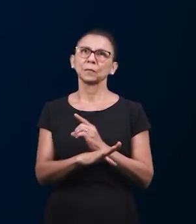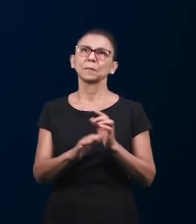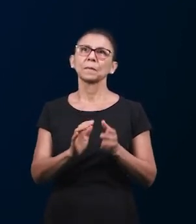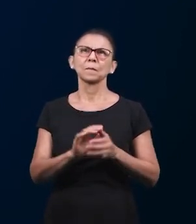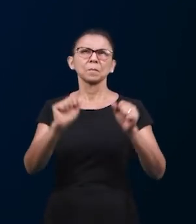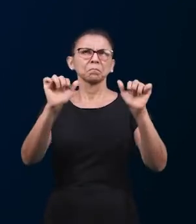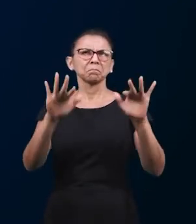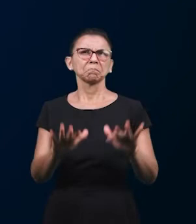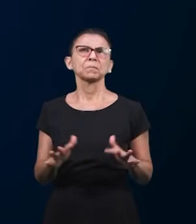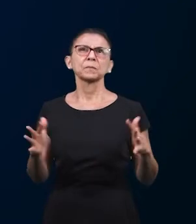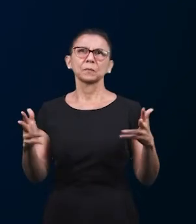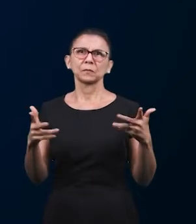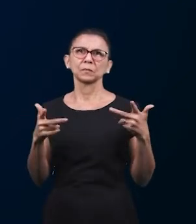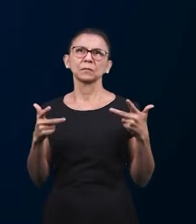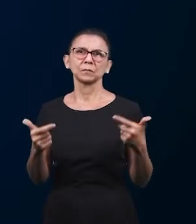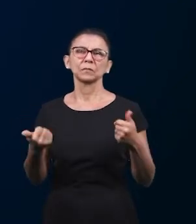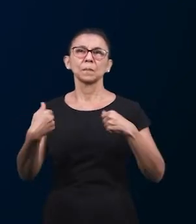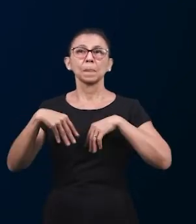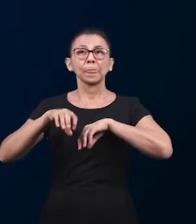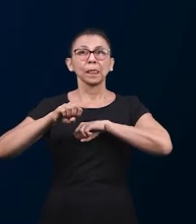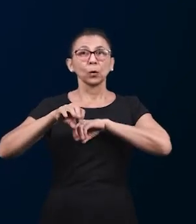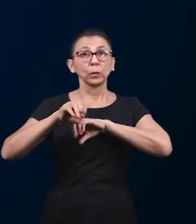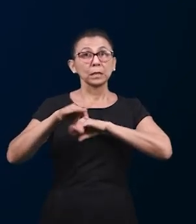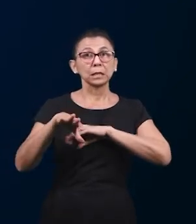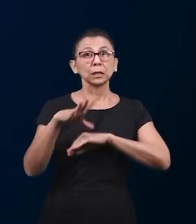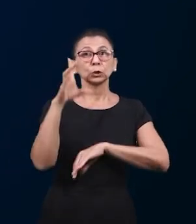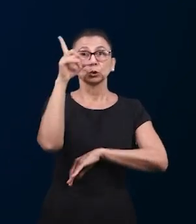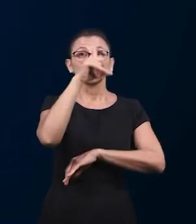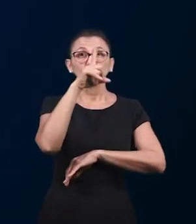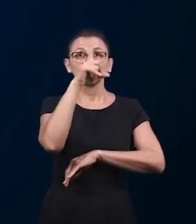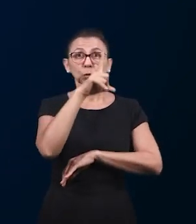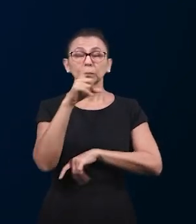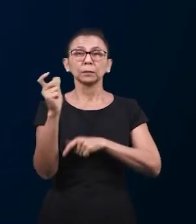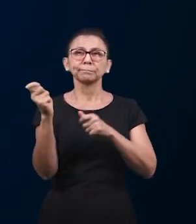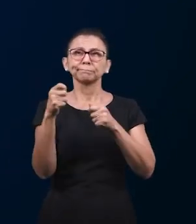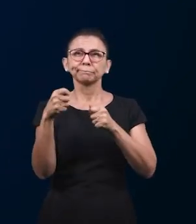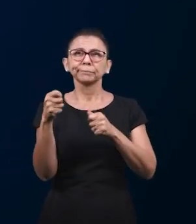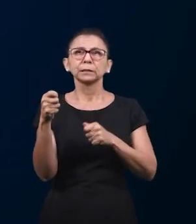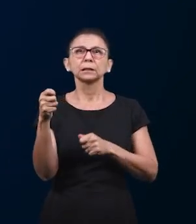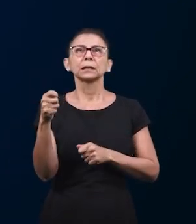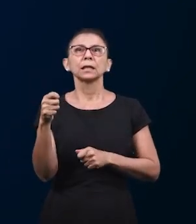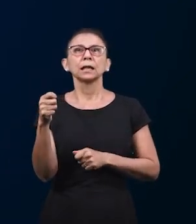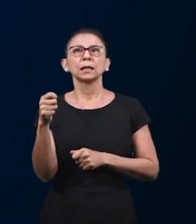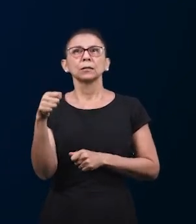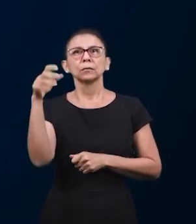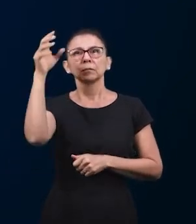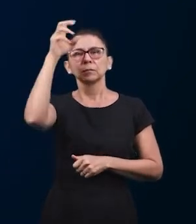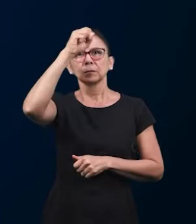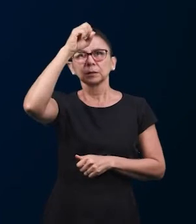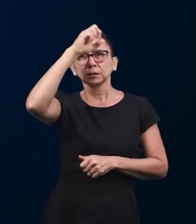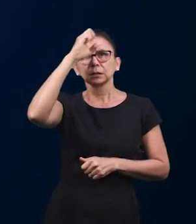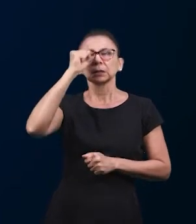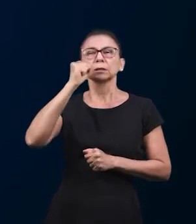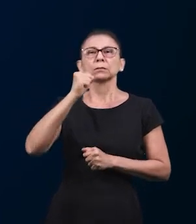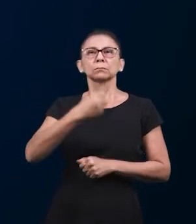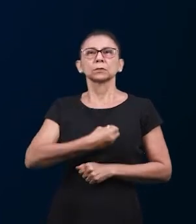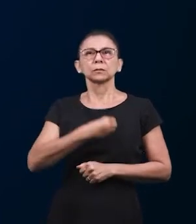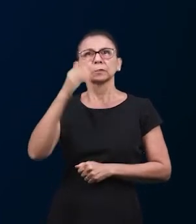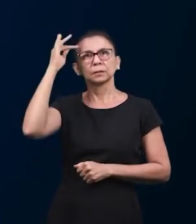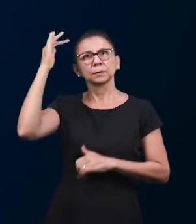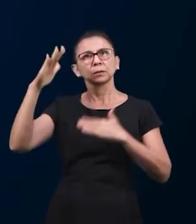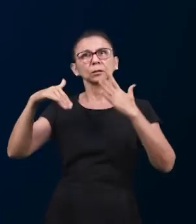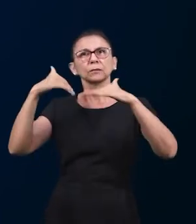нас великим благословением для всех нас когда мы все вместе изучаем по воскресеньям и